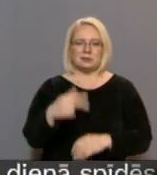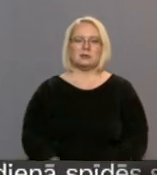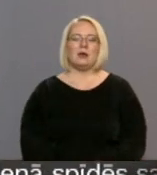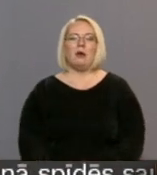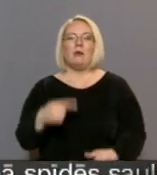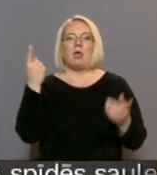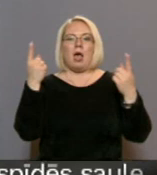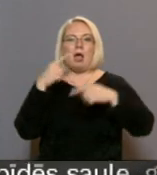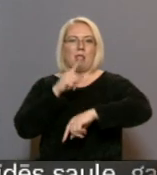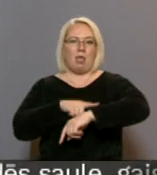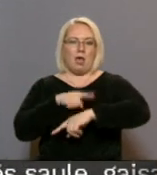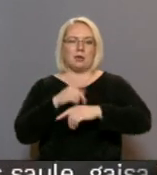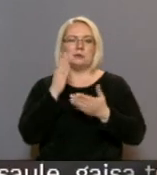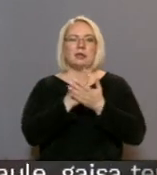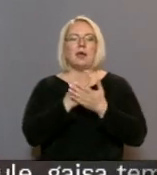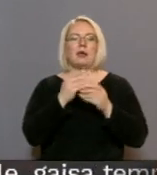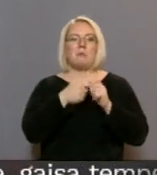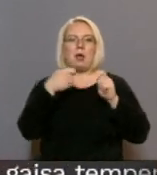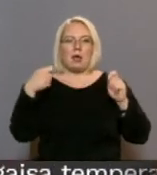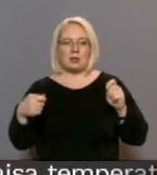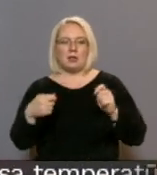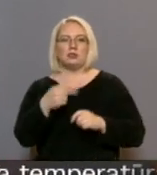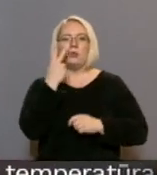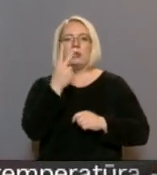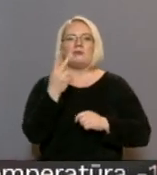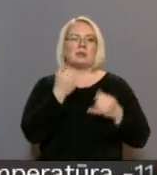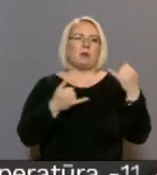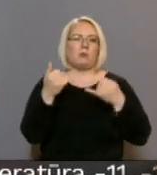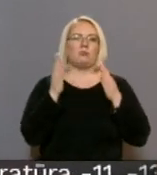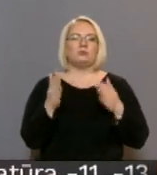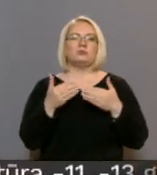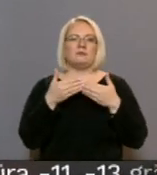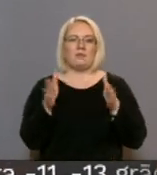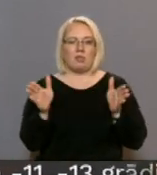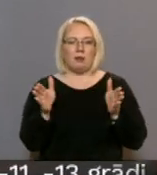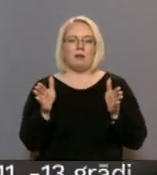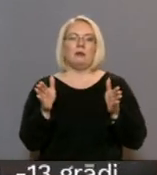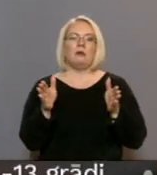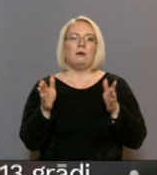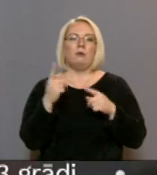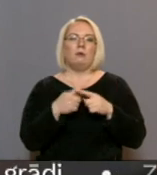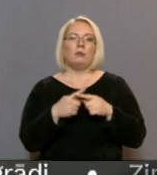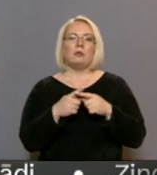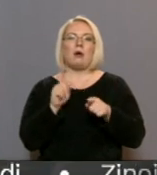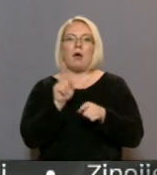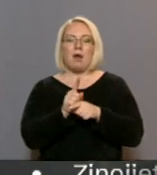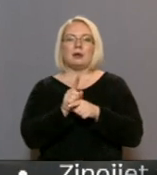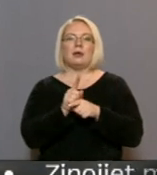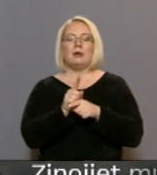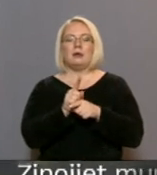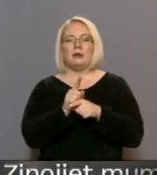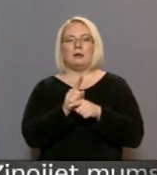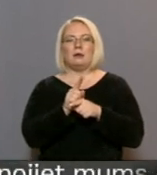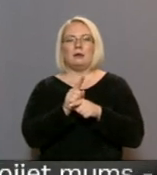pagarināts un divas laboratorijas būs pieejamas un arī vairākas